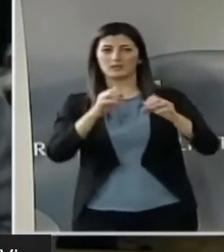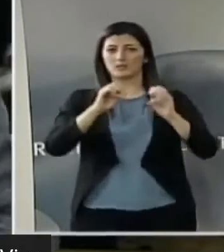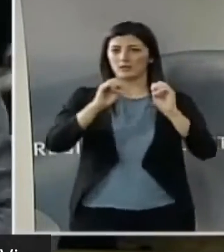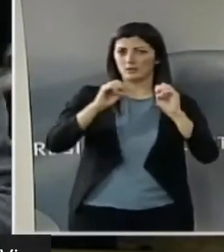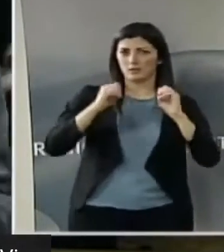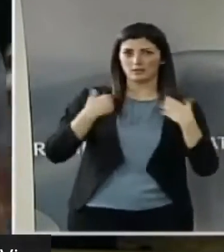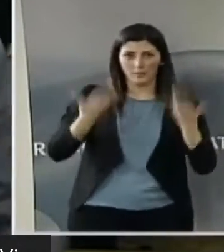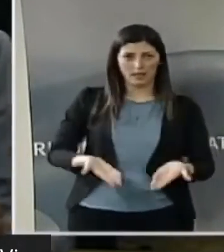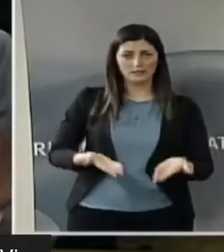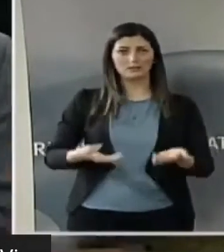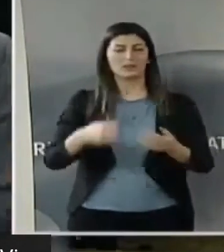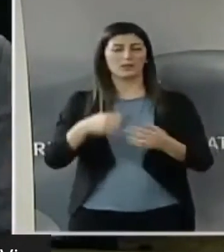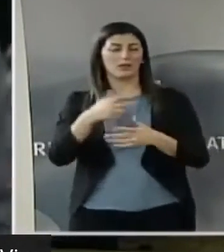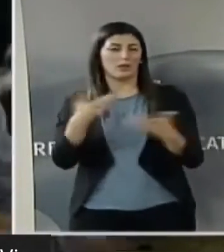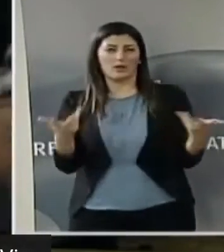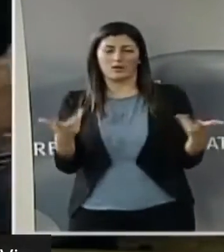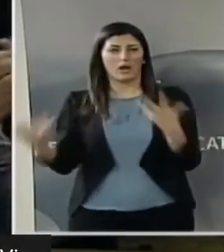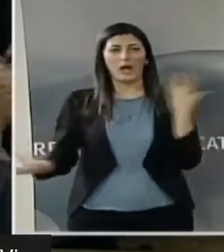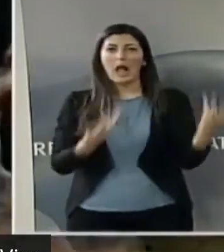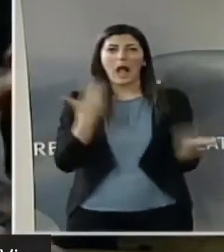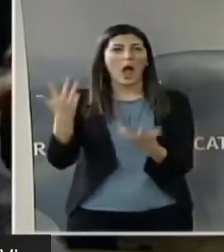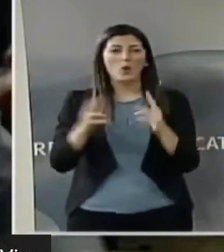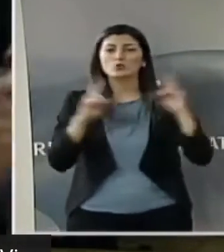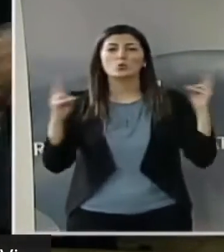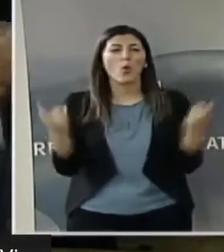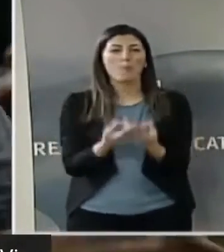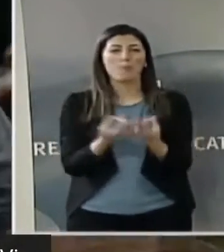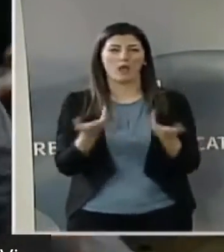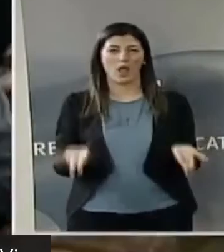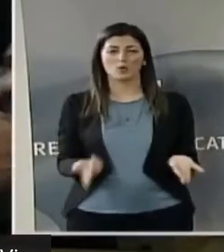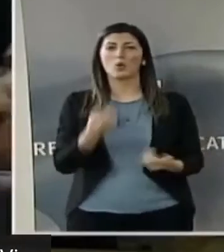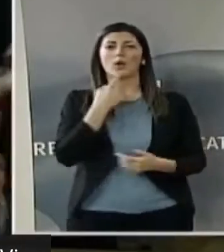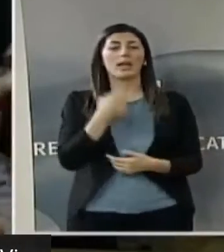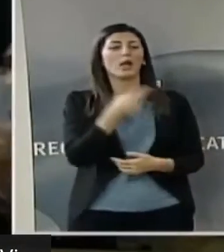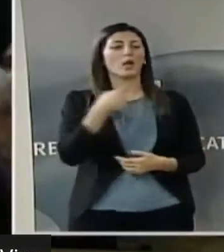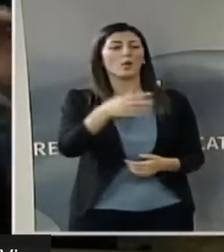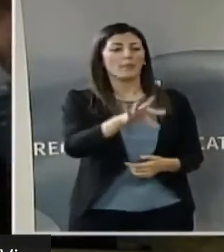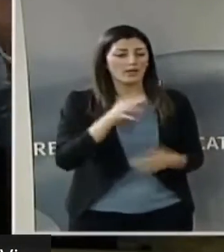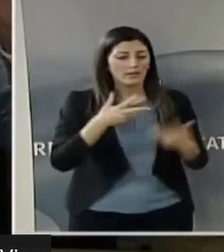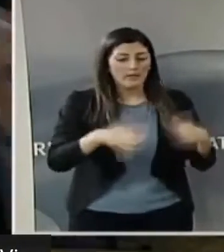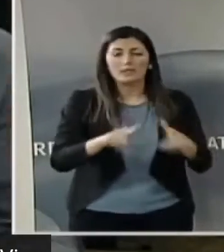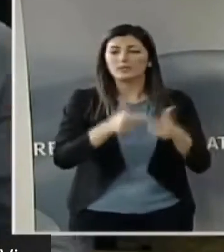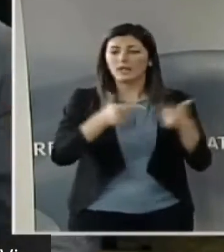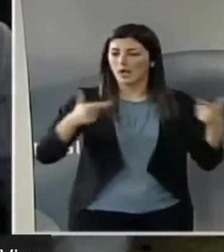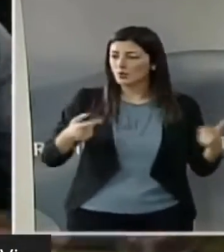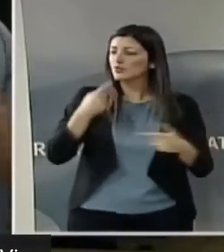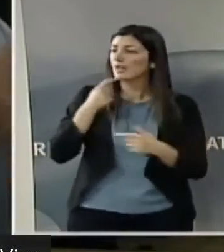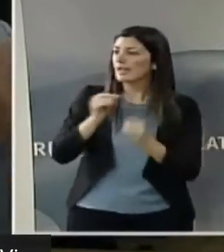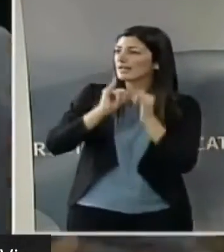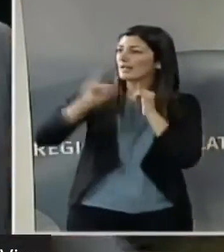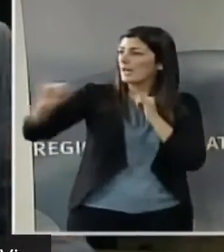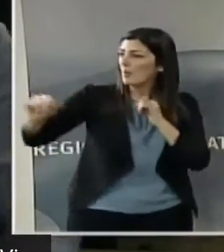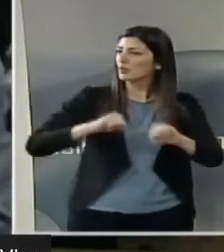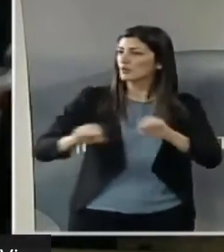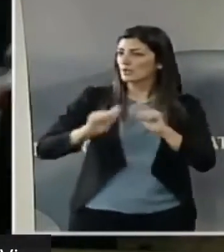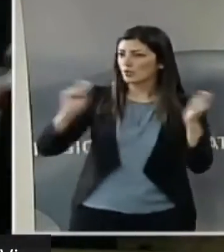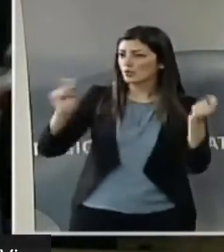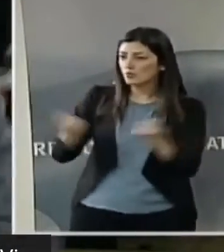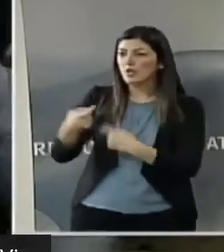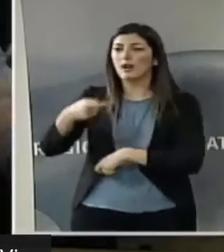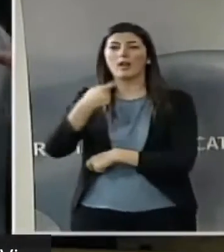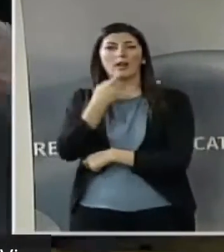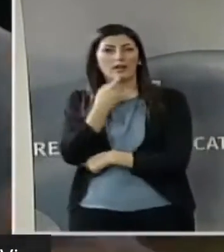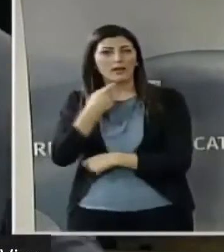sono. C'è un caos totale, gente che è stata nominata e che non ci sta, che da remoto fa il direttore generale e fa il direttore